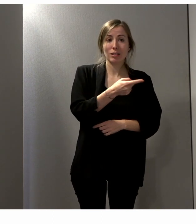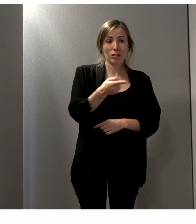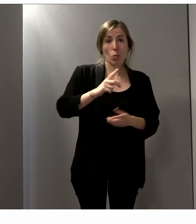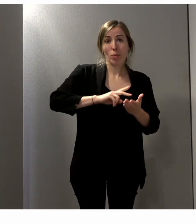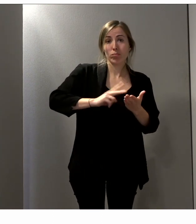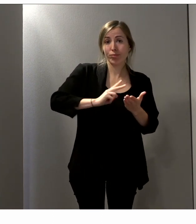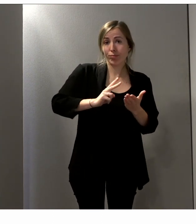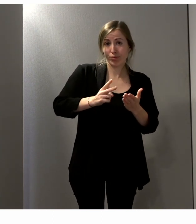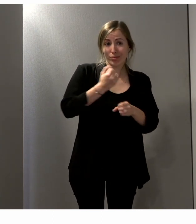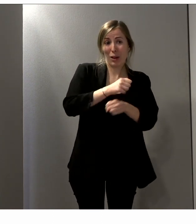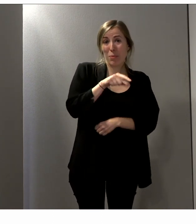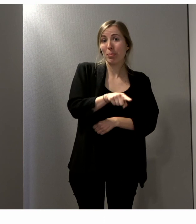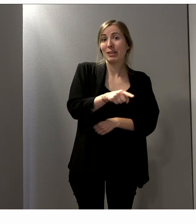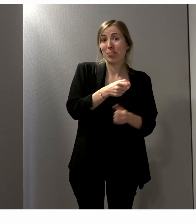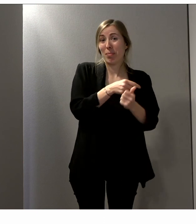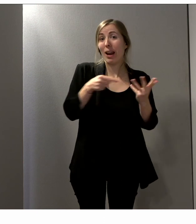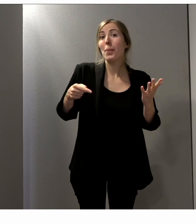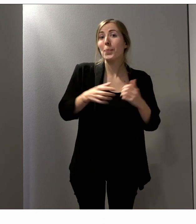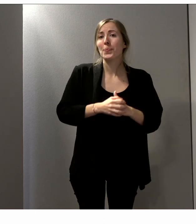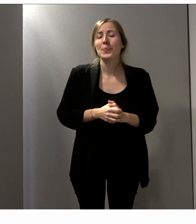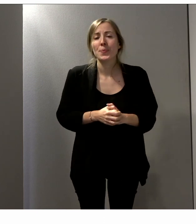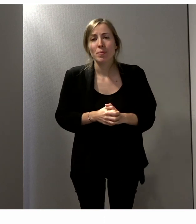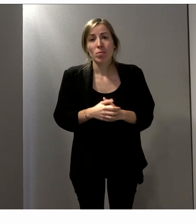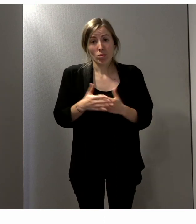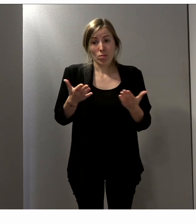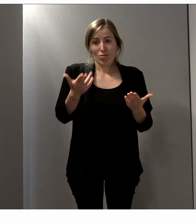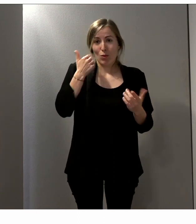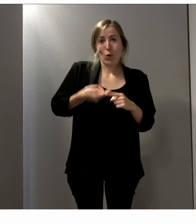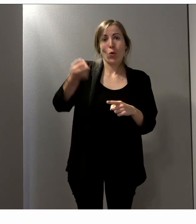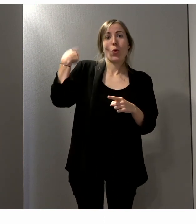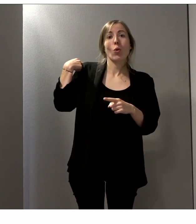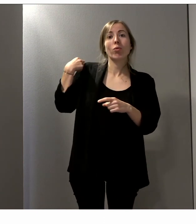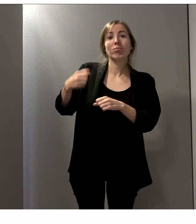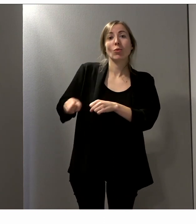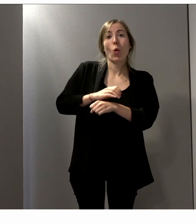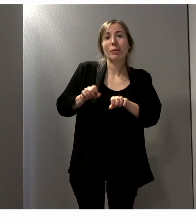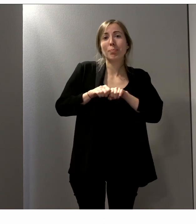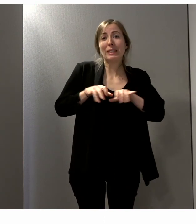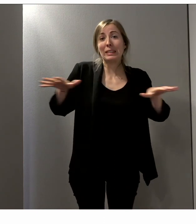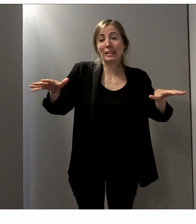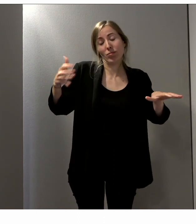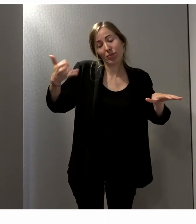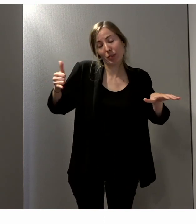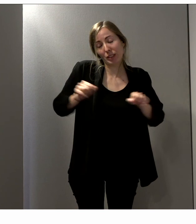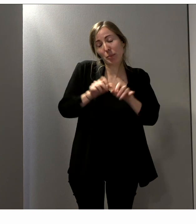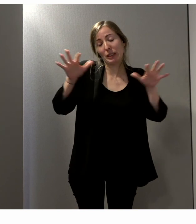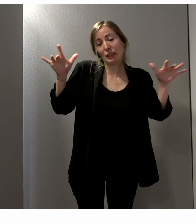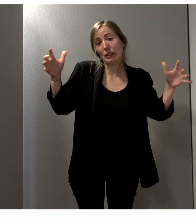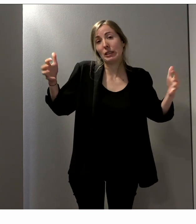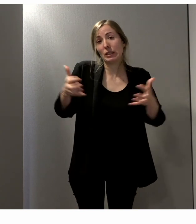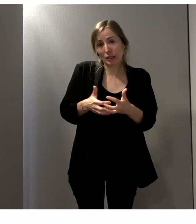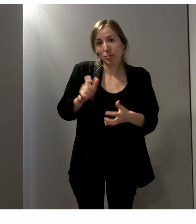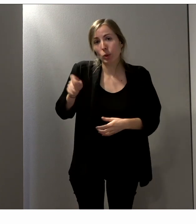vu notamment toute l'importance du FALC avec la pandémie de Covid qui est encore en cours et